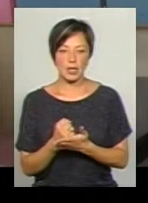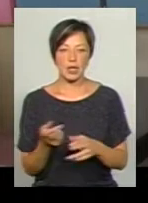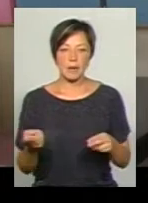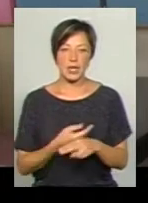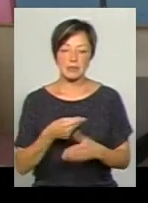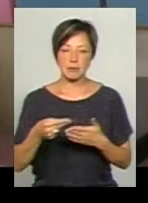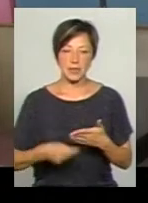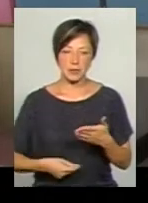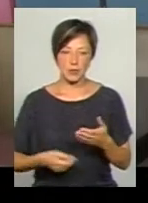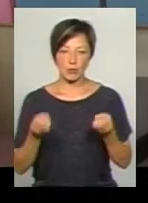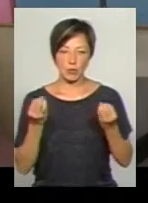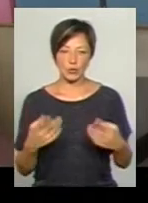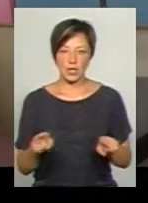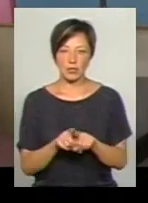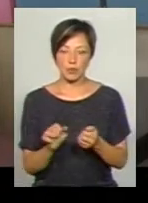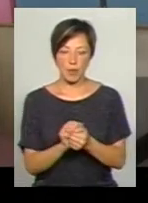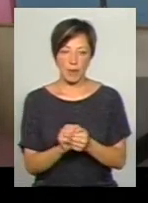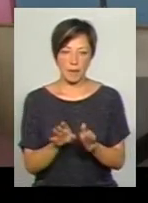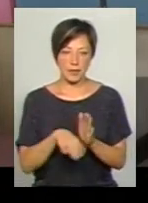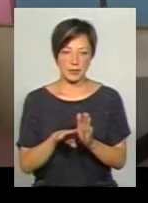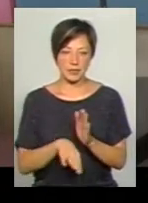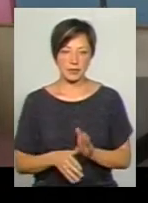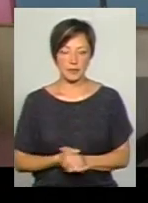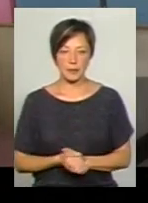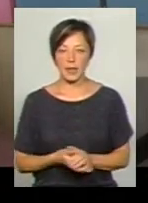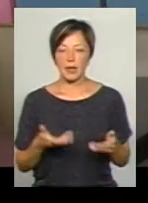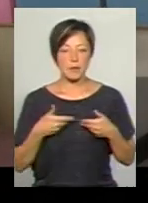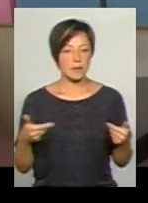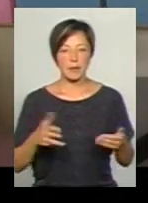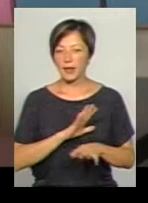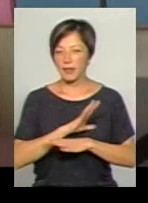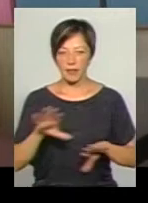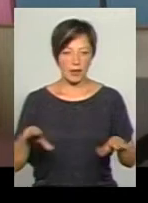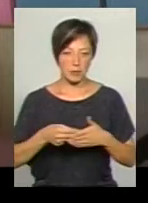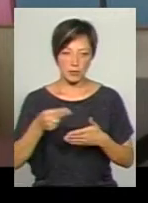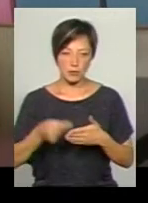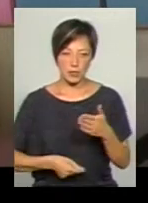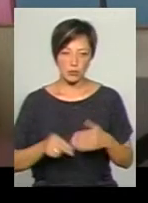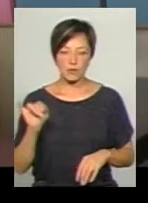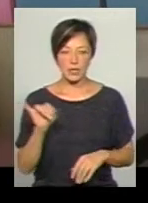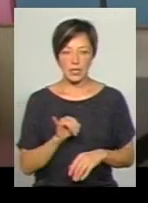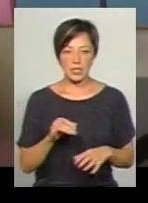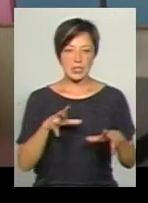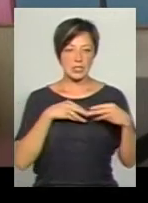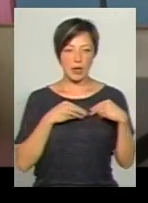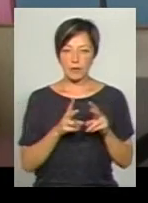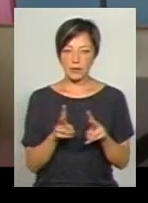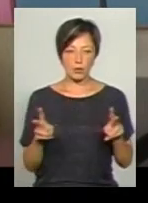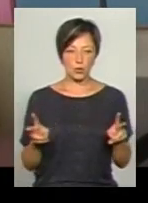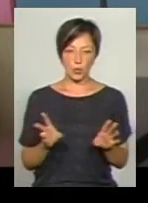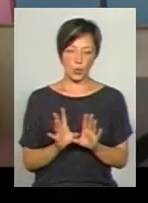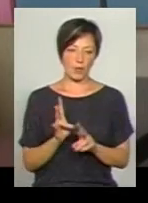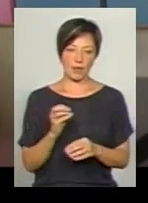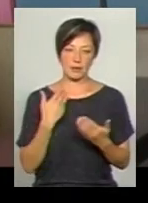без підпису, просто такі собі папірці. Ми їх не підписували, і з нами, власне, ніхто не